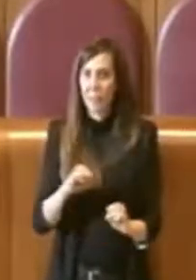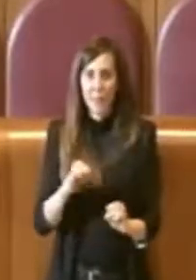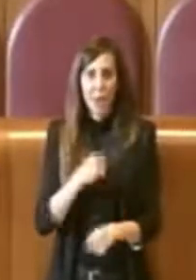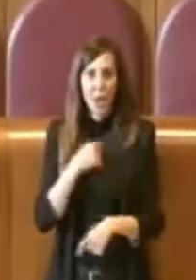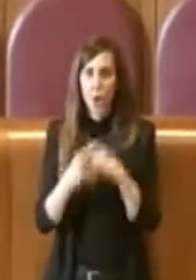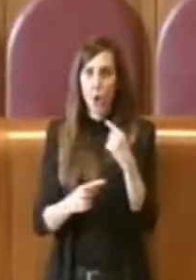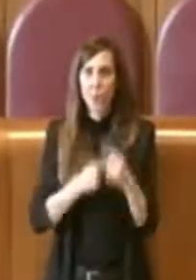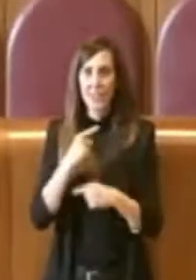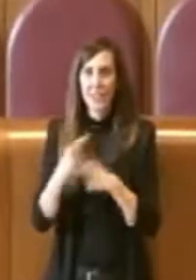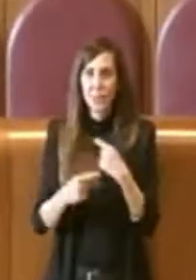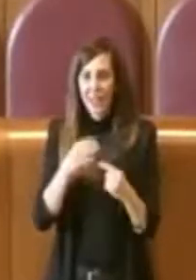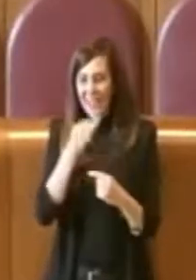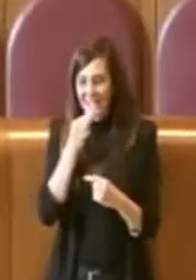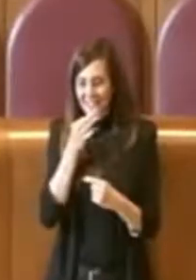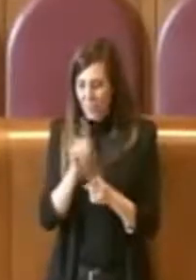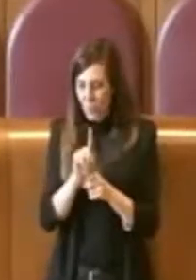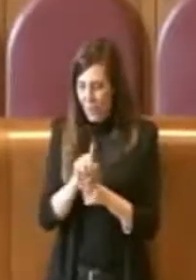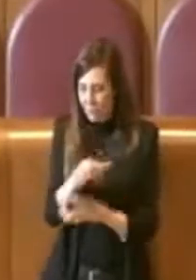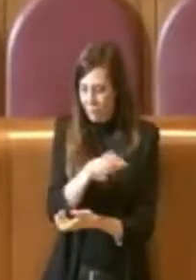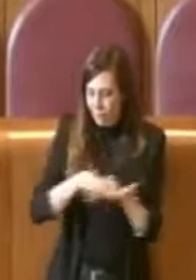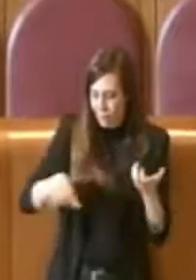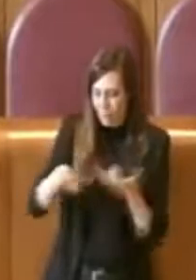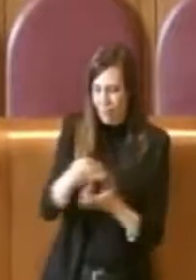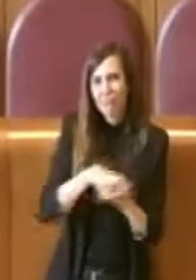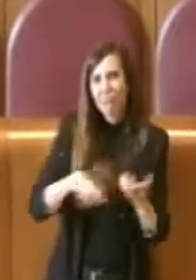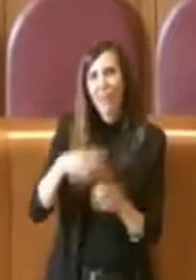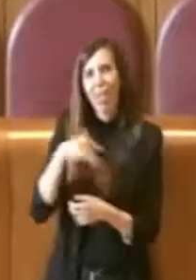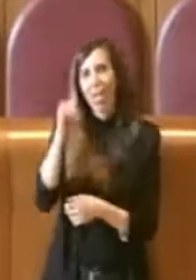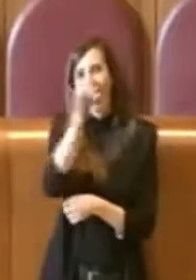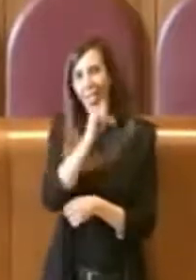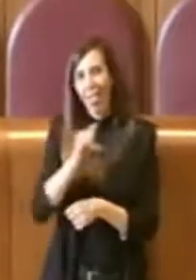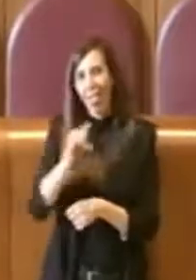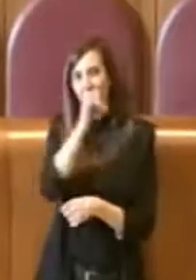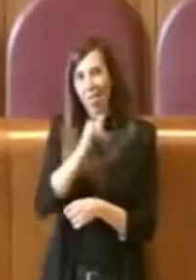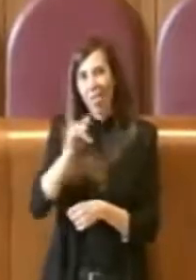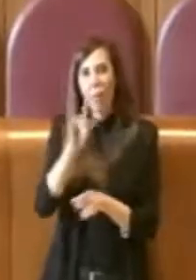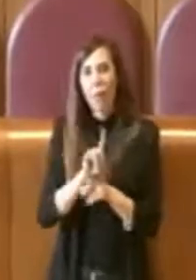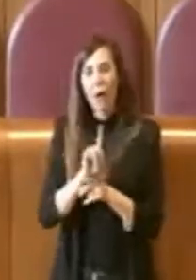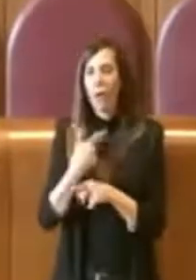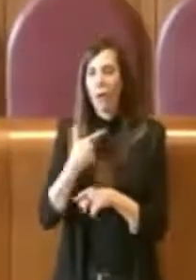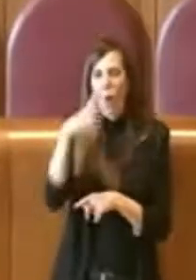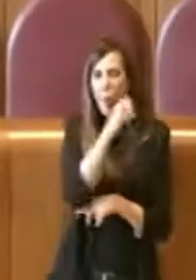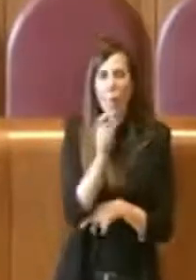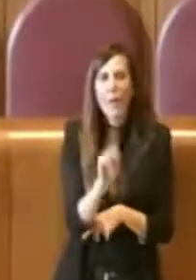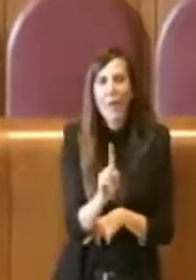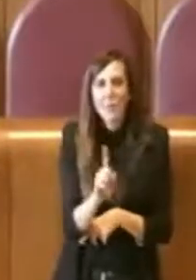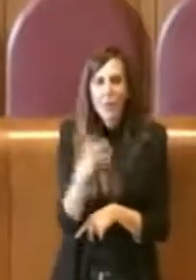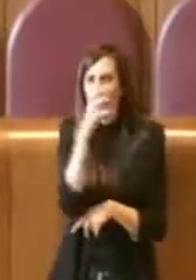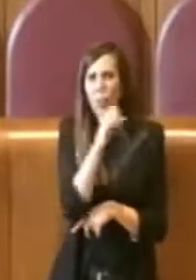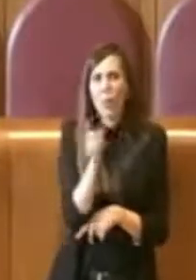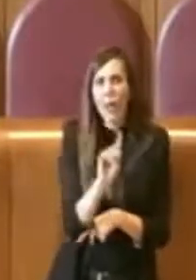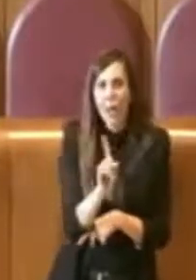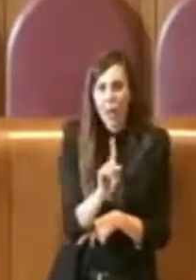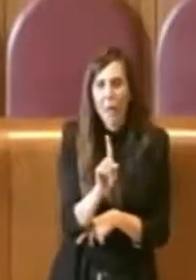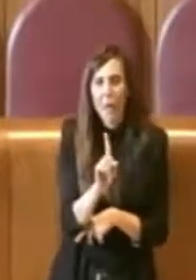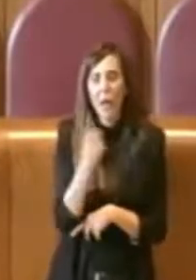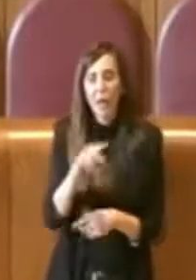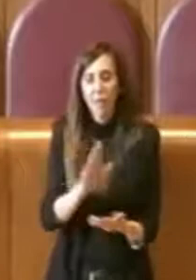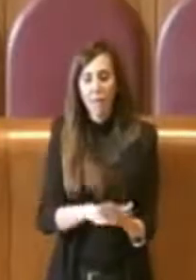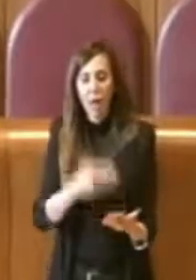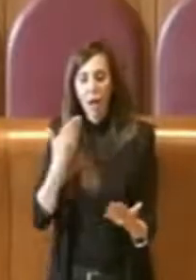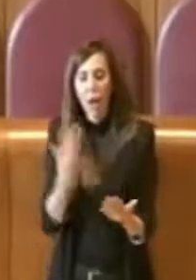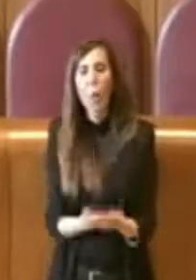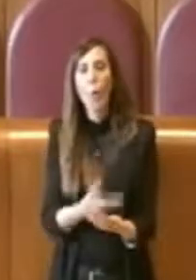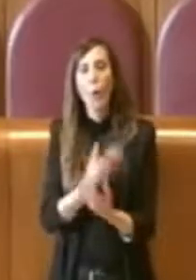mischiare le carte e far finta di non capire che il giusto valore del